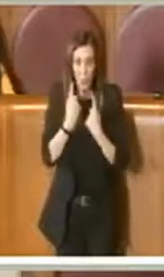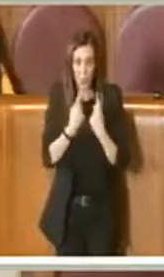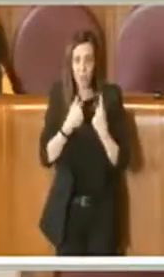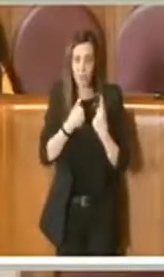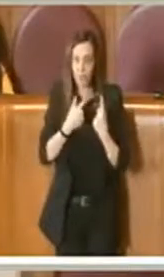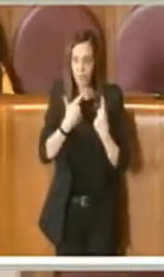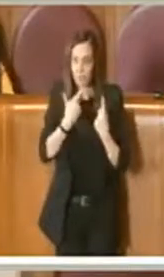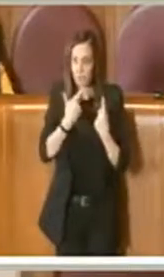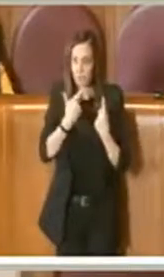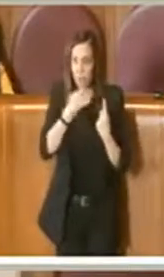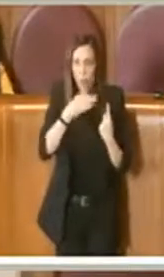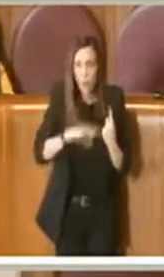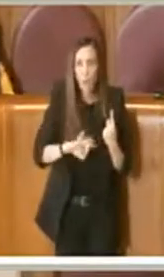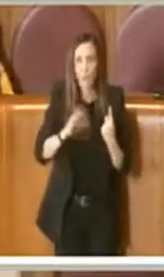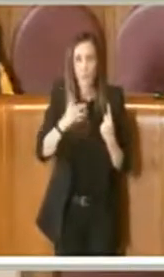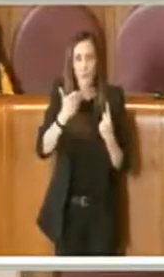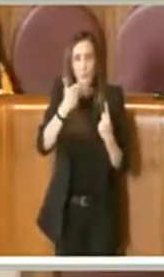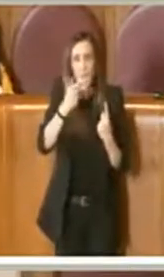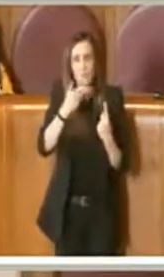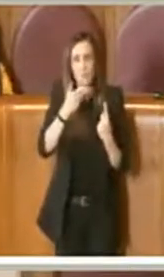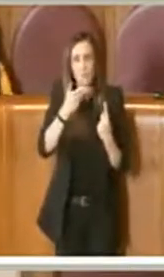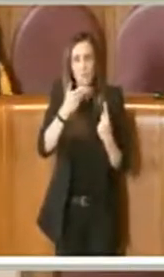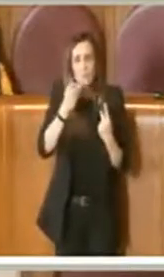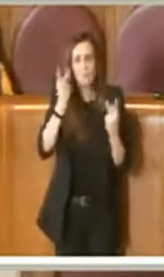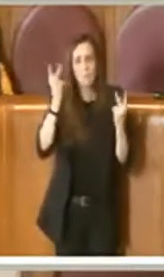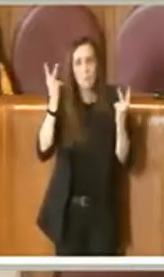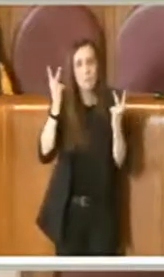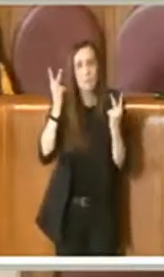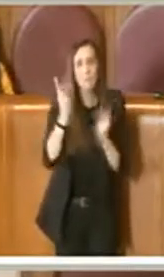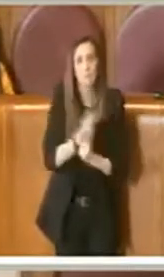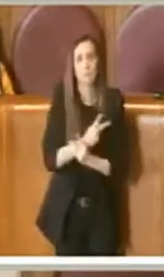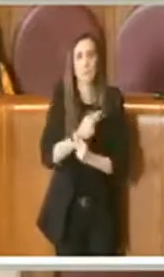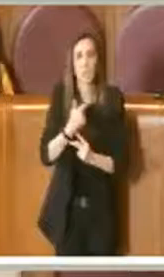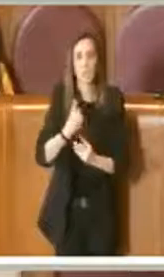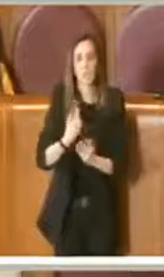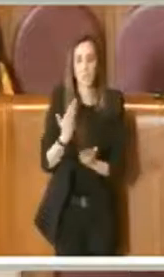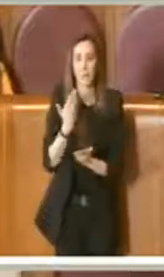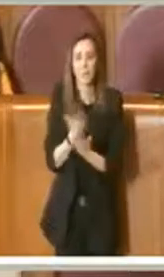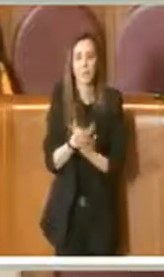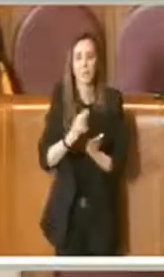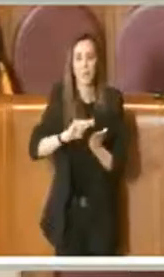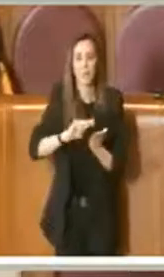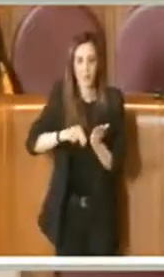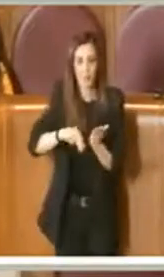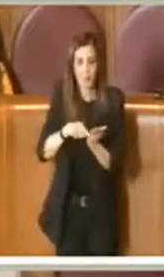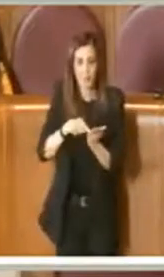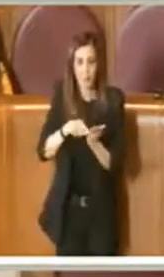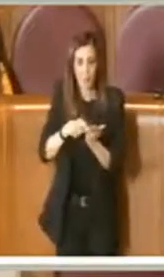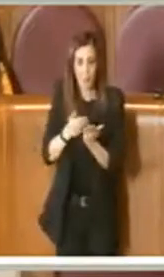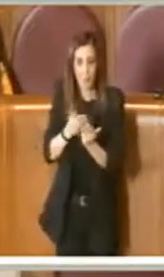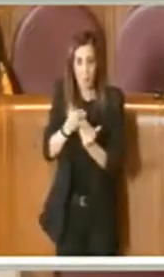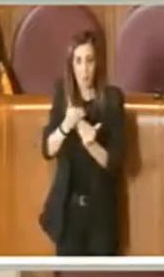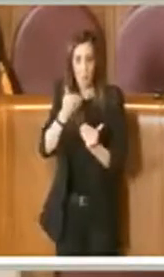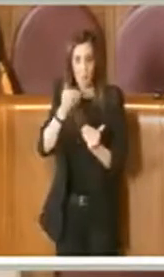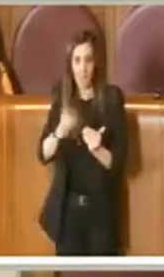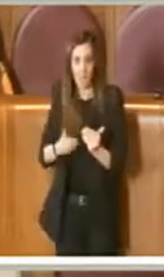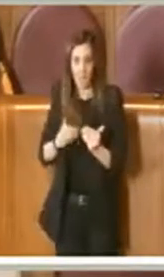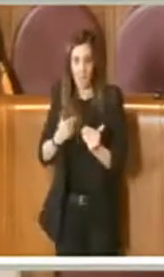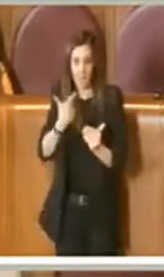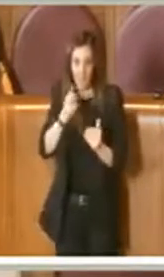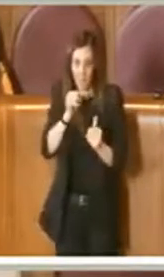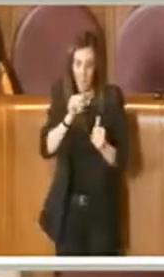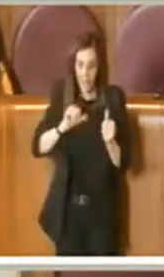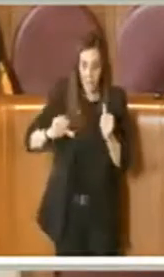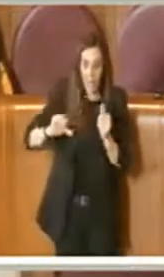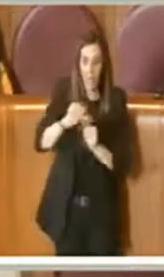sinceramente convinti che avendo presentato le firme prima del cambio dello